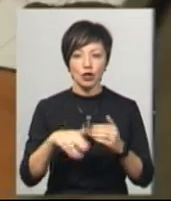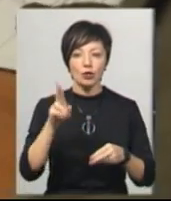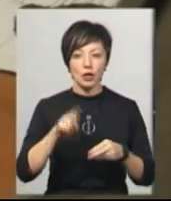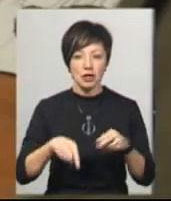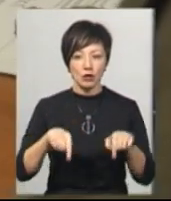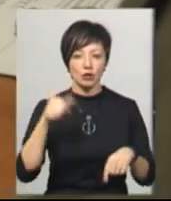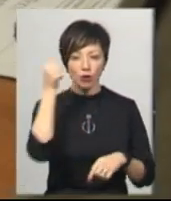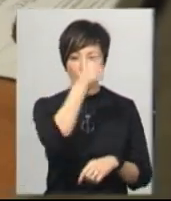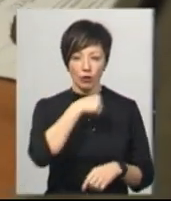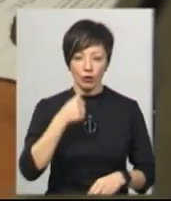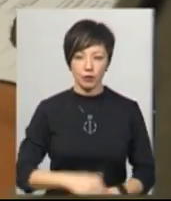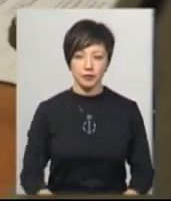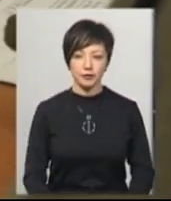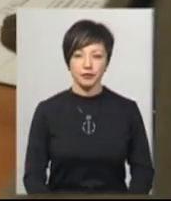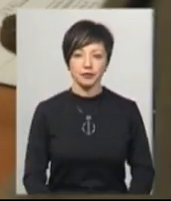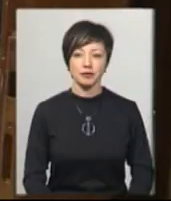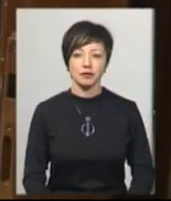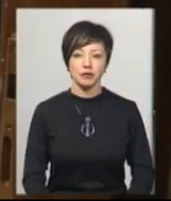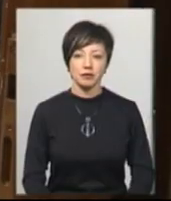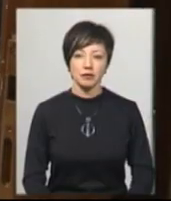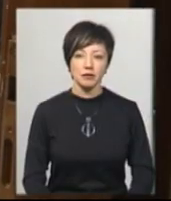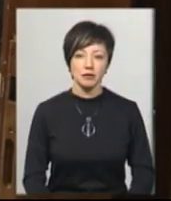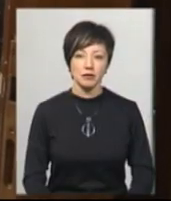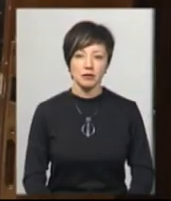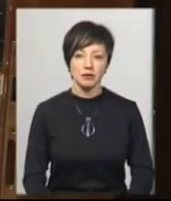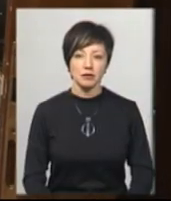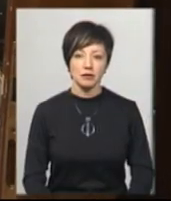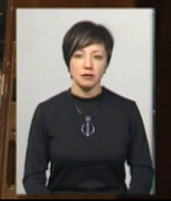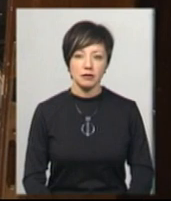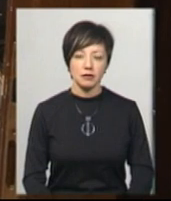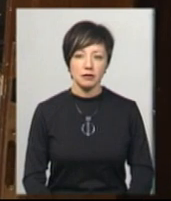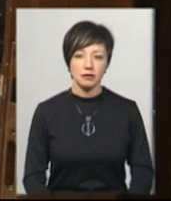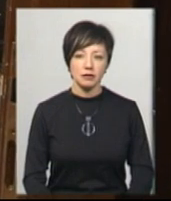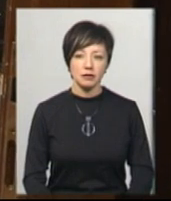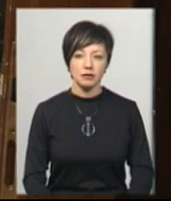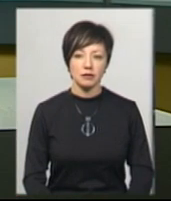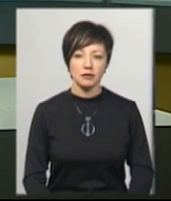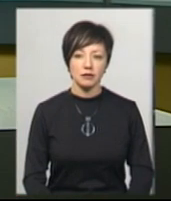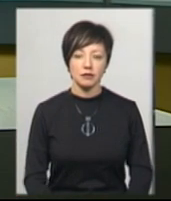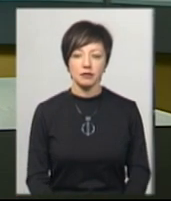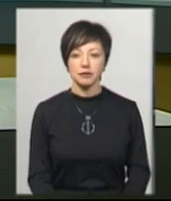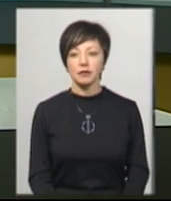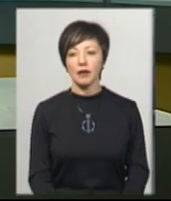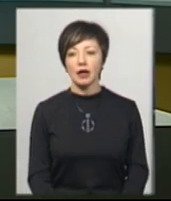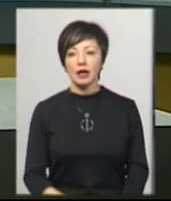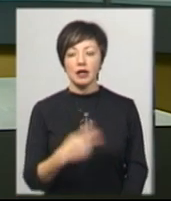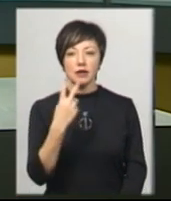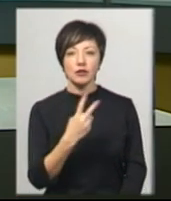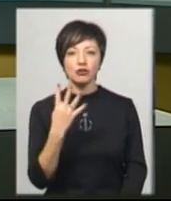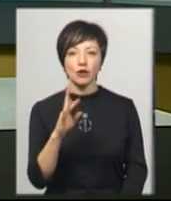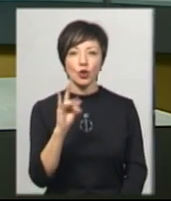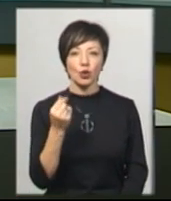кінця цього року. Неля Шпулак, Іван Мовчан. Новини на Суспільному. Хмельницький. Київ. На 24